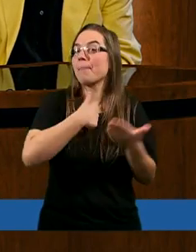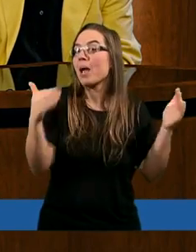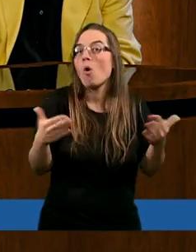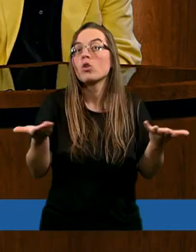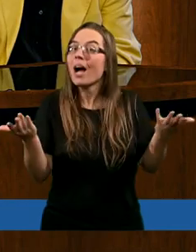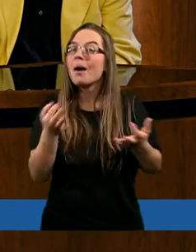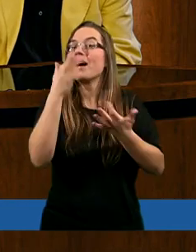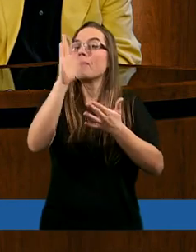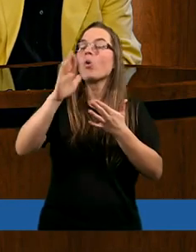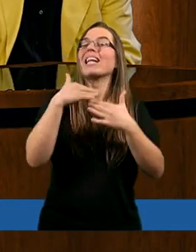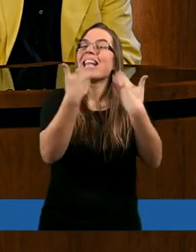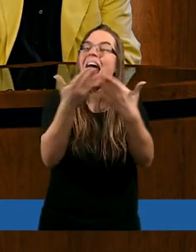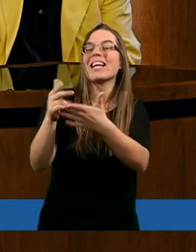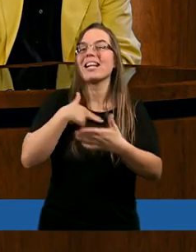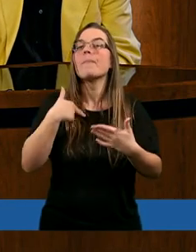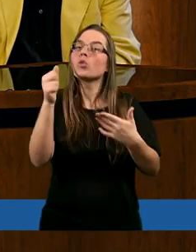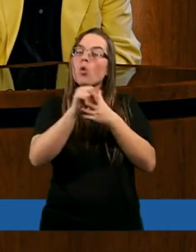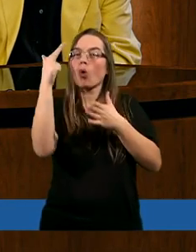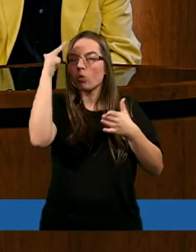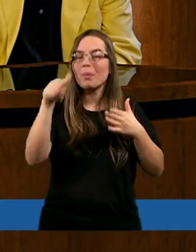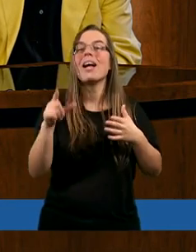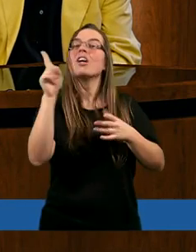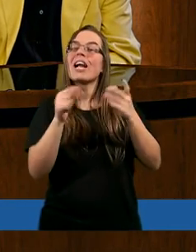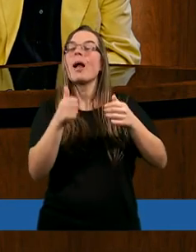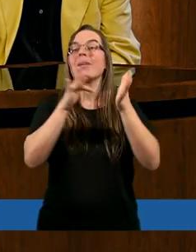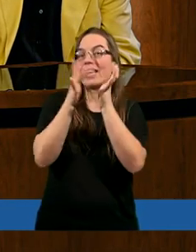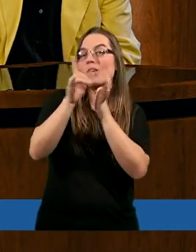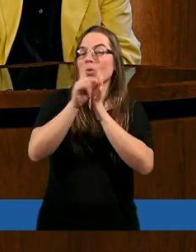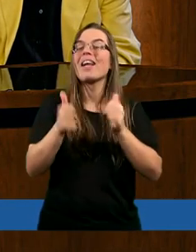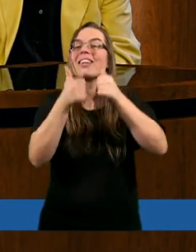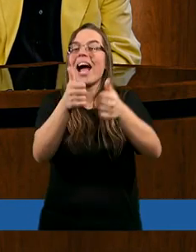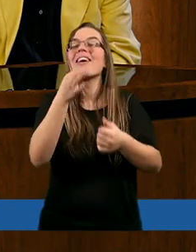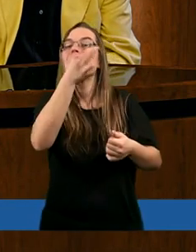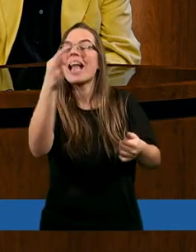pytanie też stawia Pan Jezus swoim uczniom.